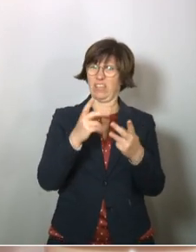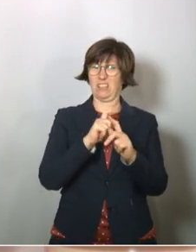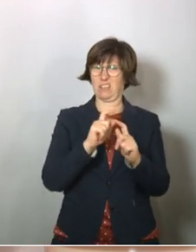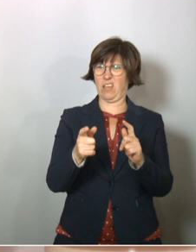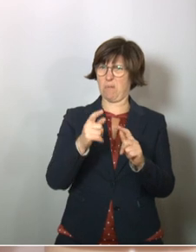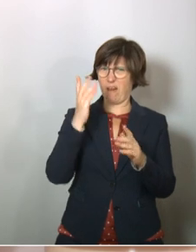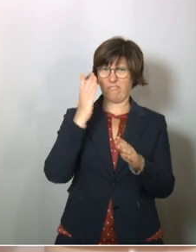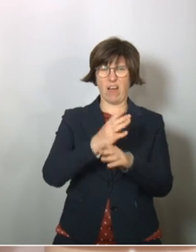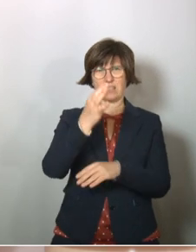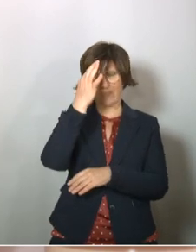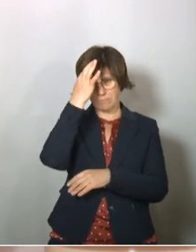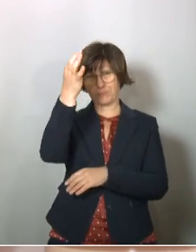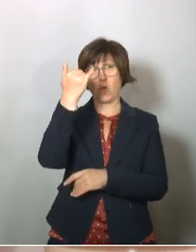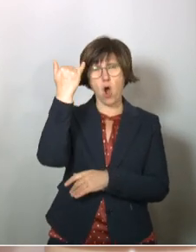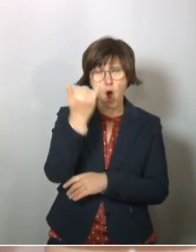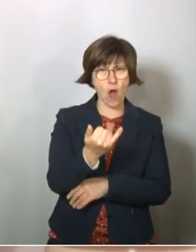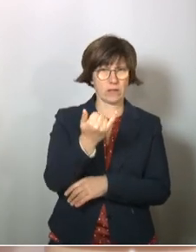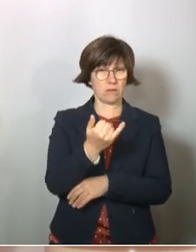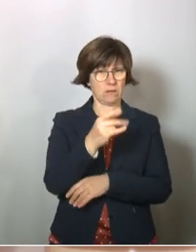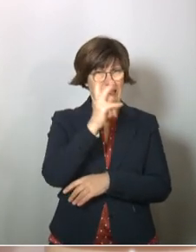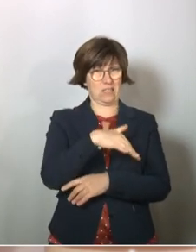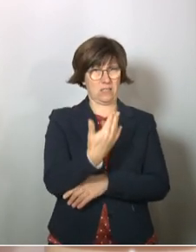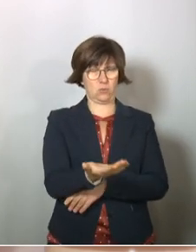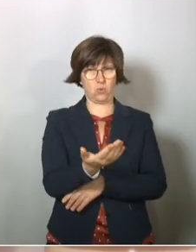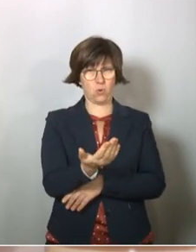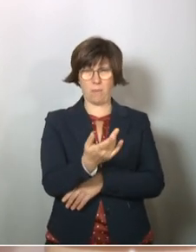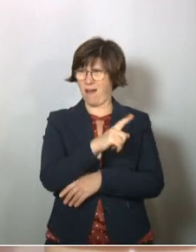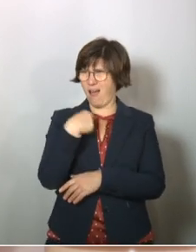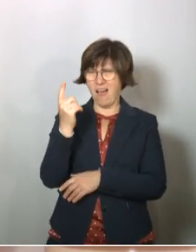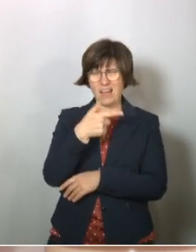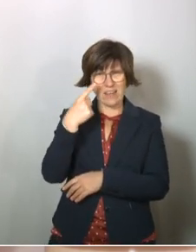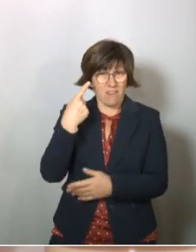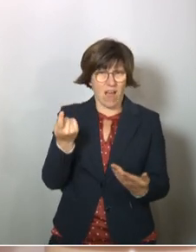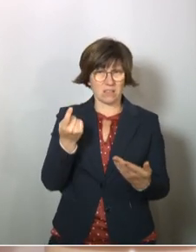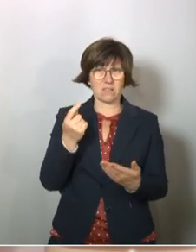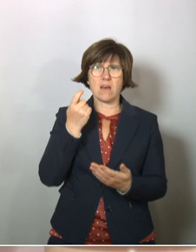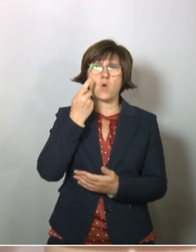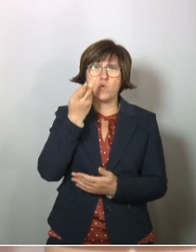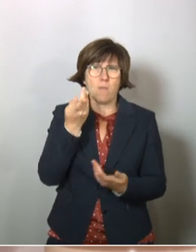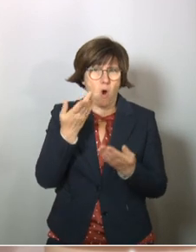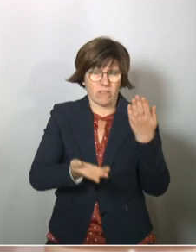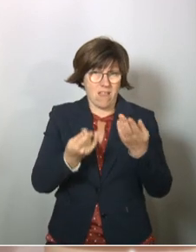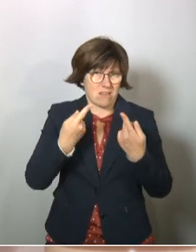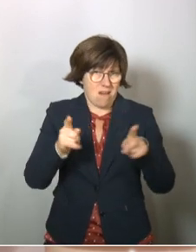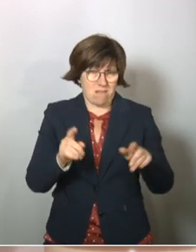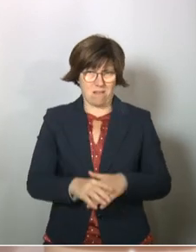sei, der gerade heute erfunden wurde. Aber wir wissen es ja nicht, übermorgen sieht er wieder anders aus.